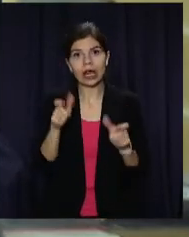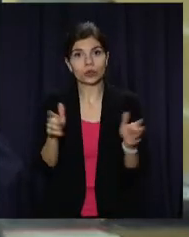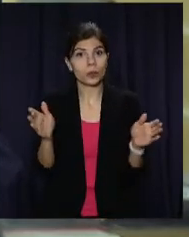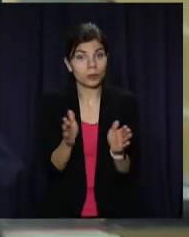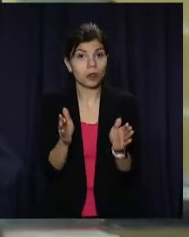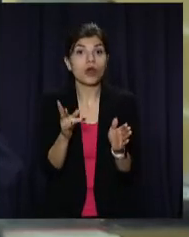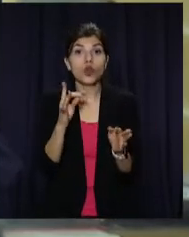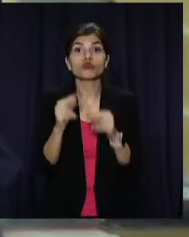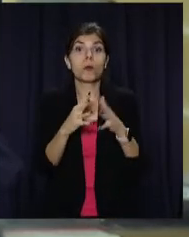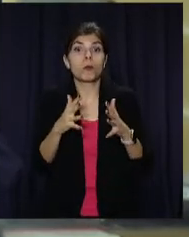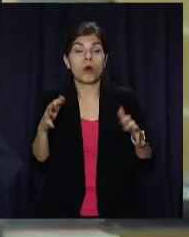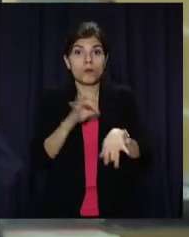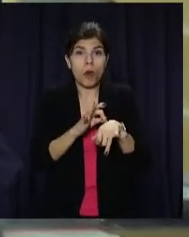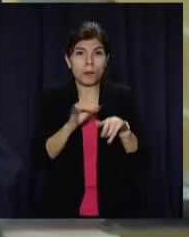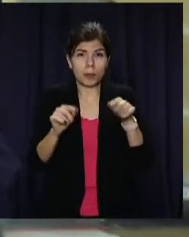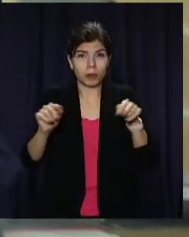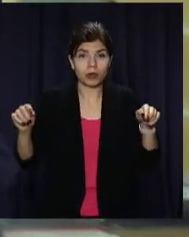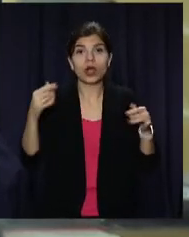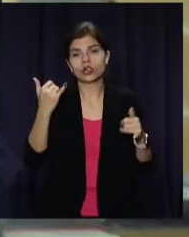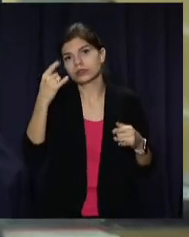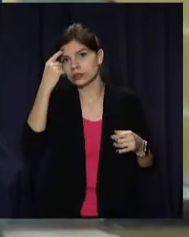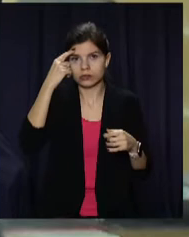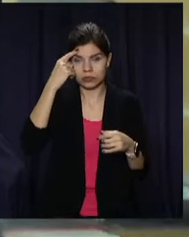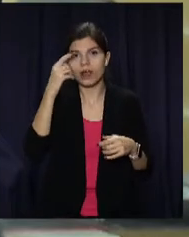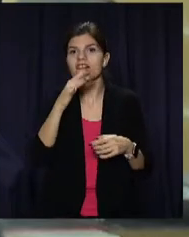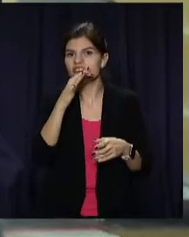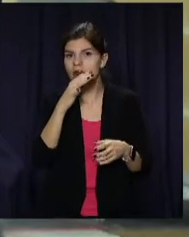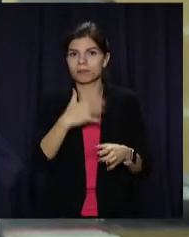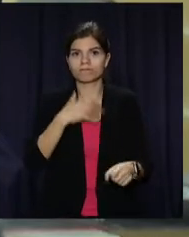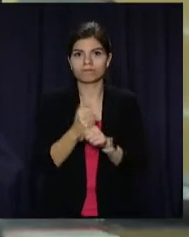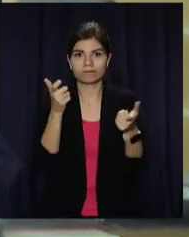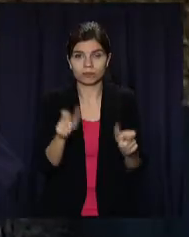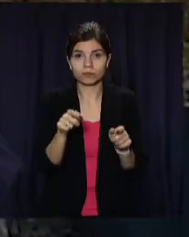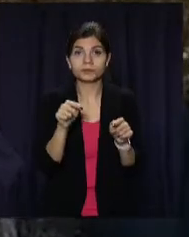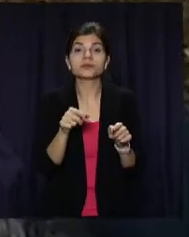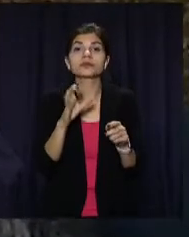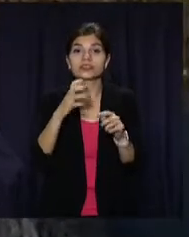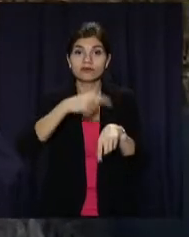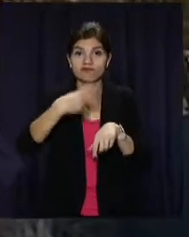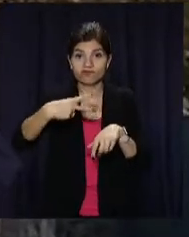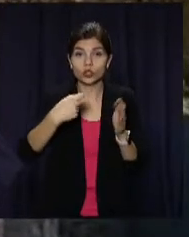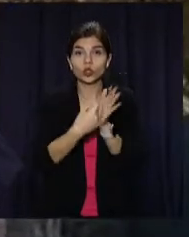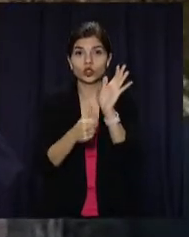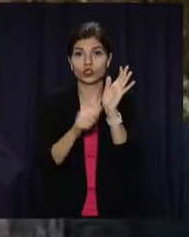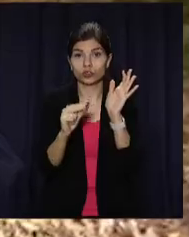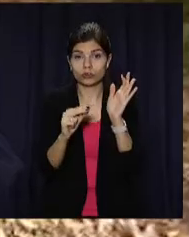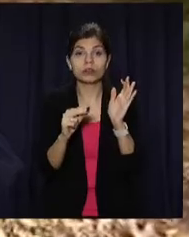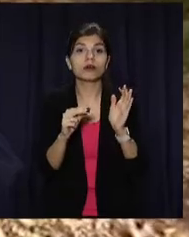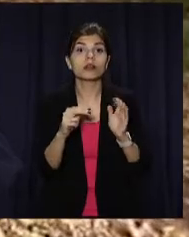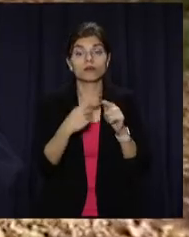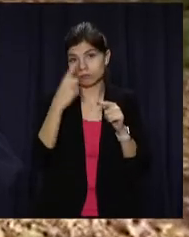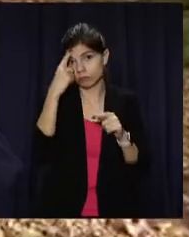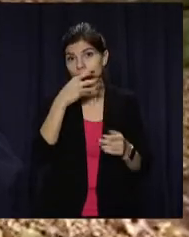Натомість через збільшення кількості інфікованих тепер запроваджує комендантську годину. Вона діятиме з 20-ї години до 6-ї. Про це